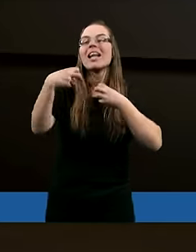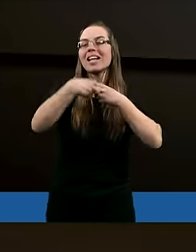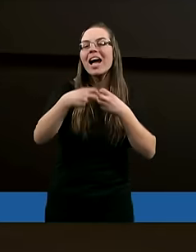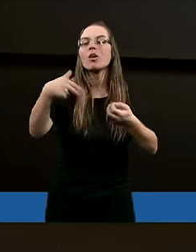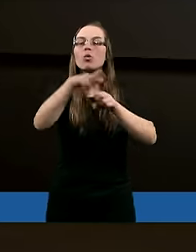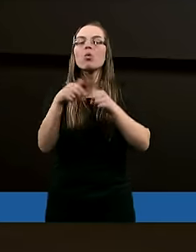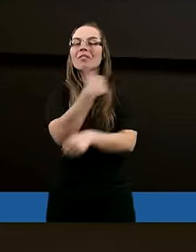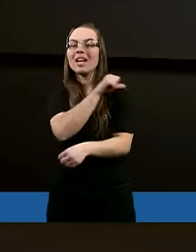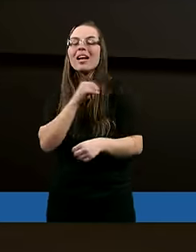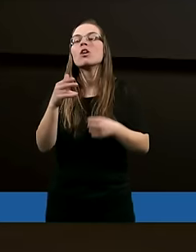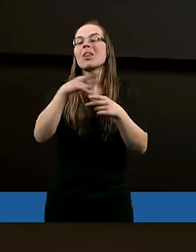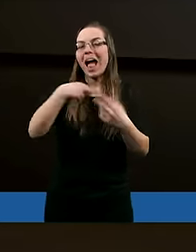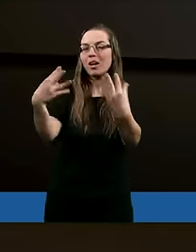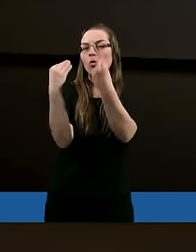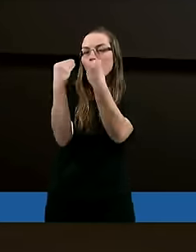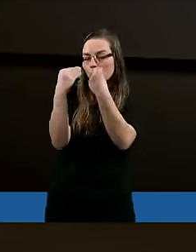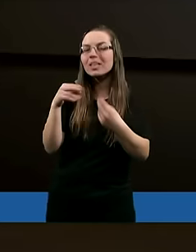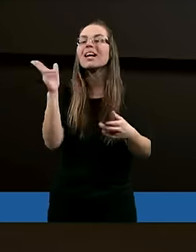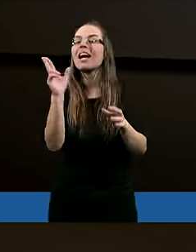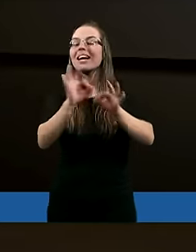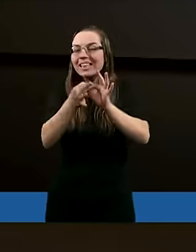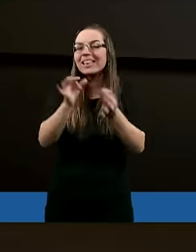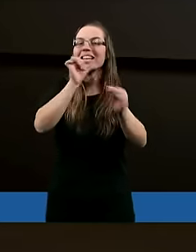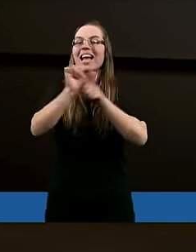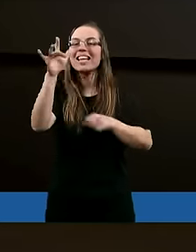chrześcijańskie, które Jezus nas uczy, gdzie jesteśmy